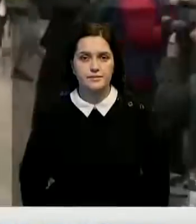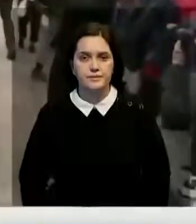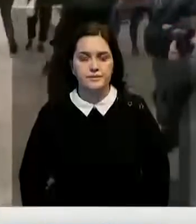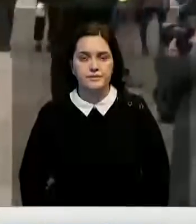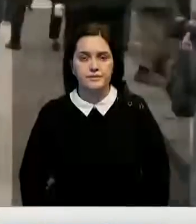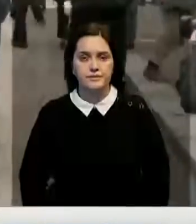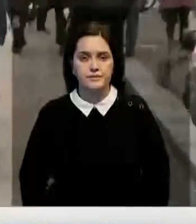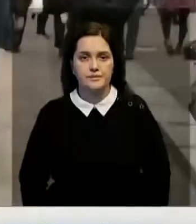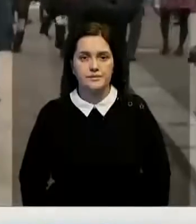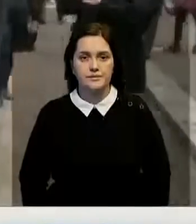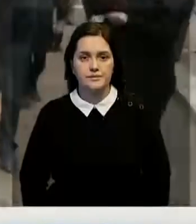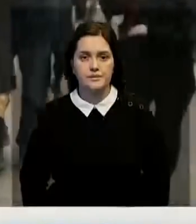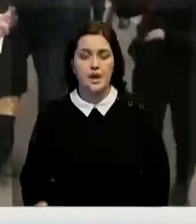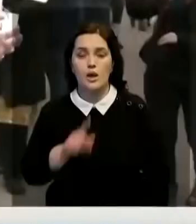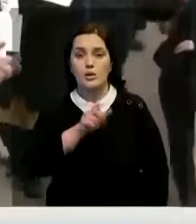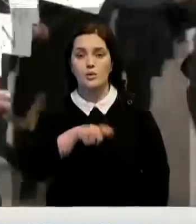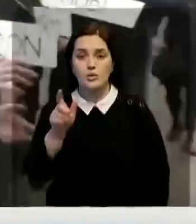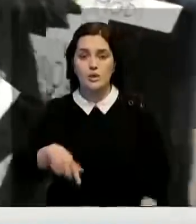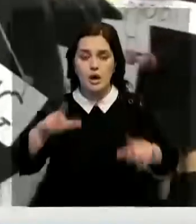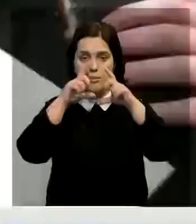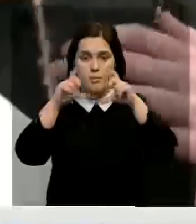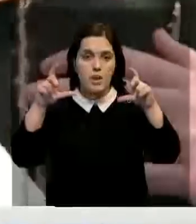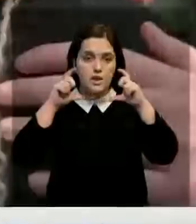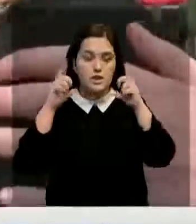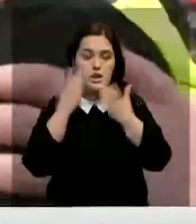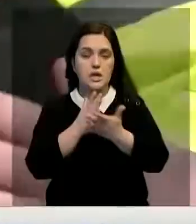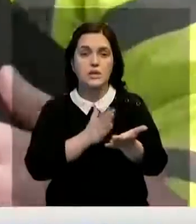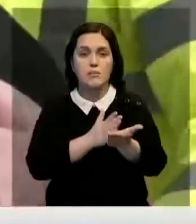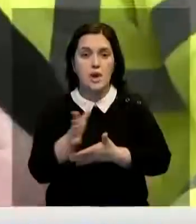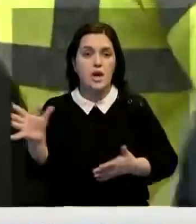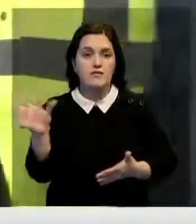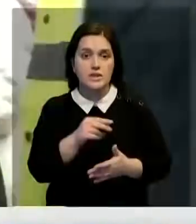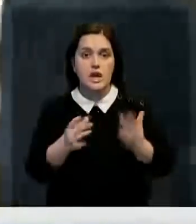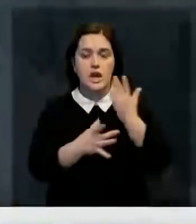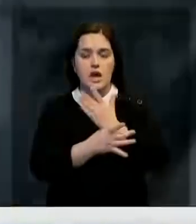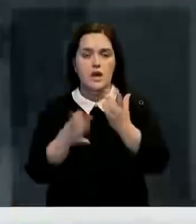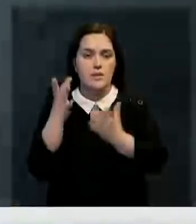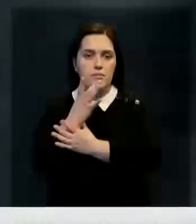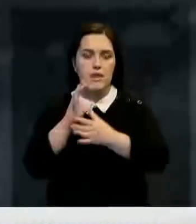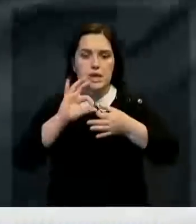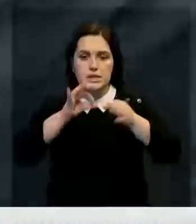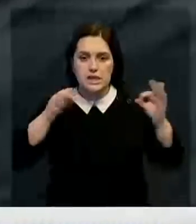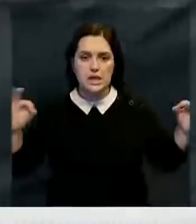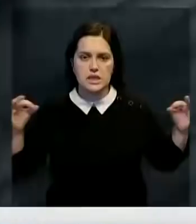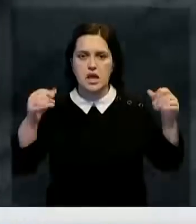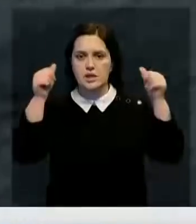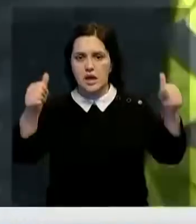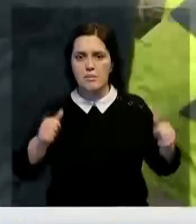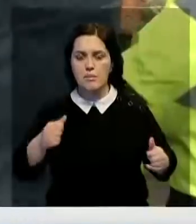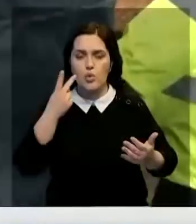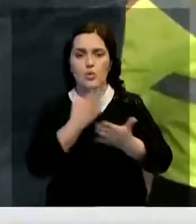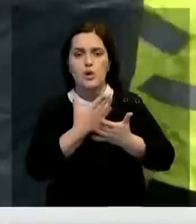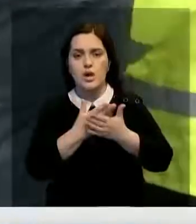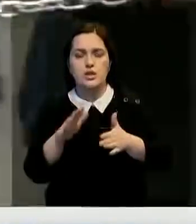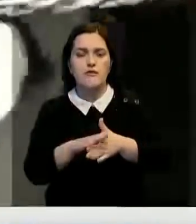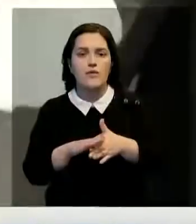А вот вереница людей в масках изображает политиков. Всех их сковали цепью. На табличках указаны фамилии действующих